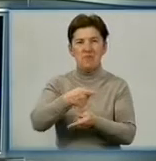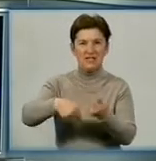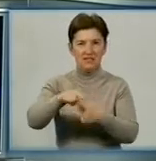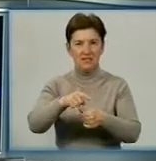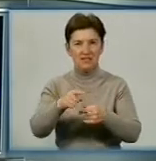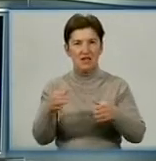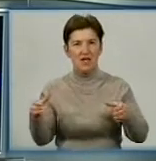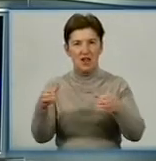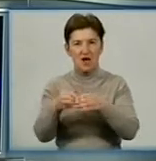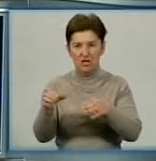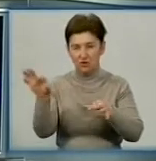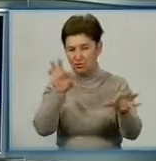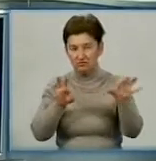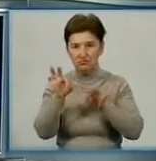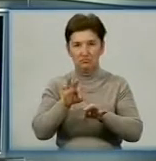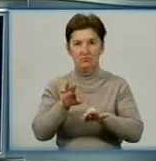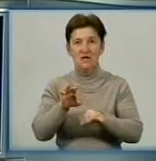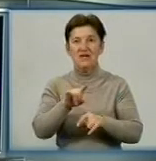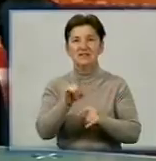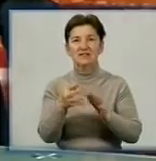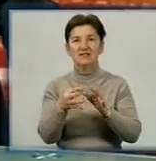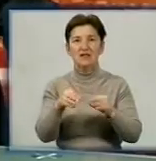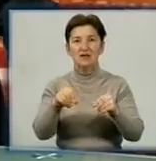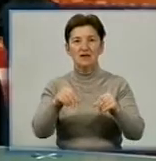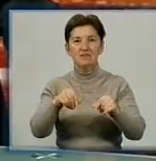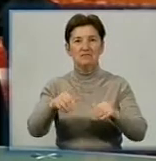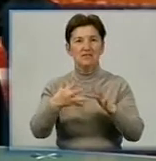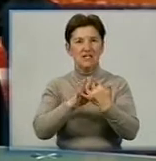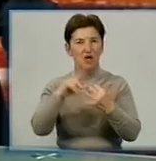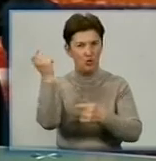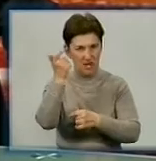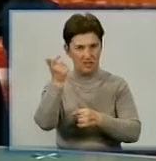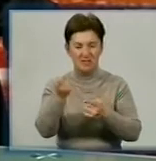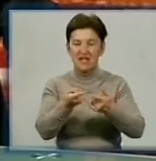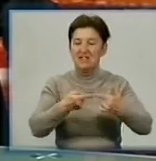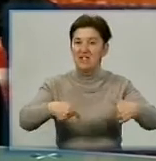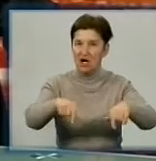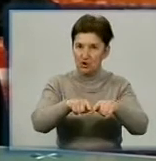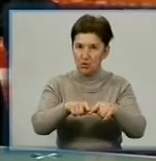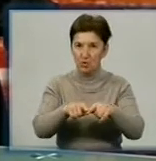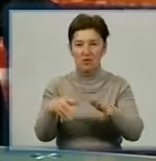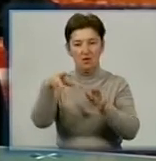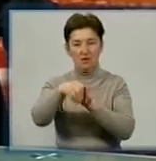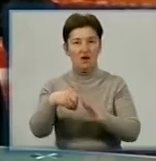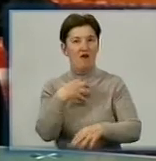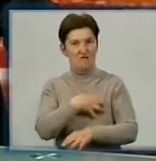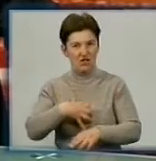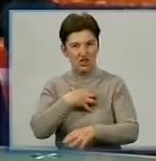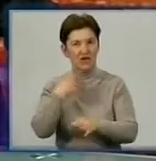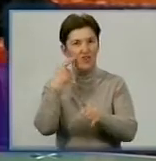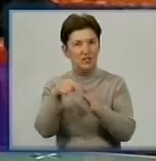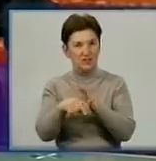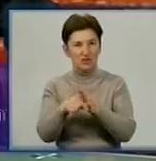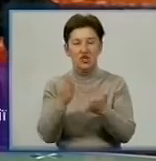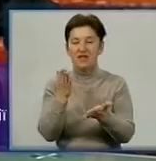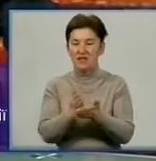сформована майже виключно з представників аграрного сектору, і це добре, тому що аграрний сектор важливе значення для області, і є про